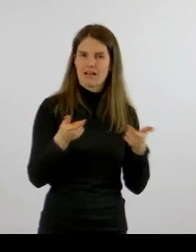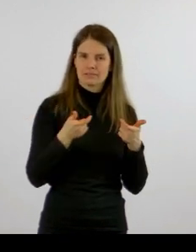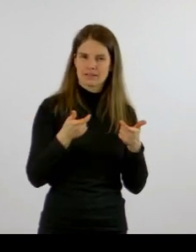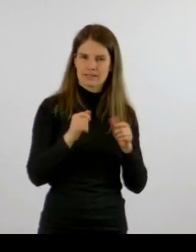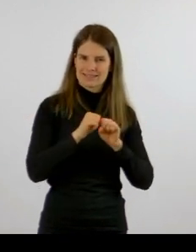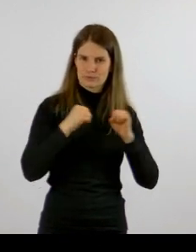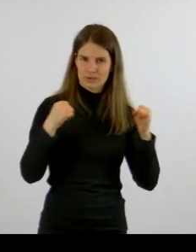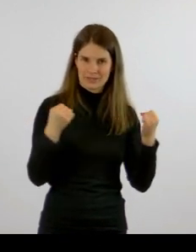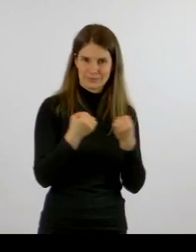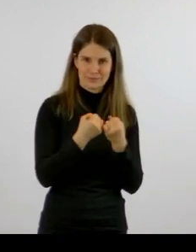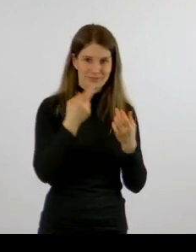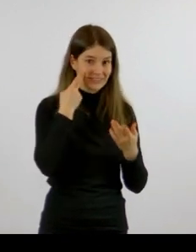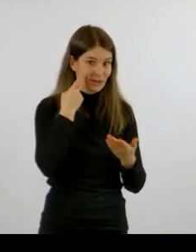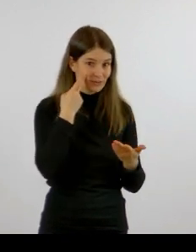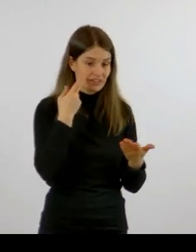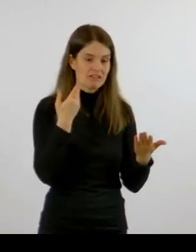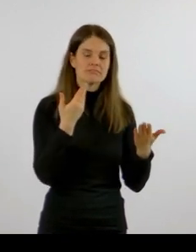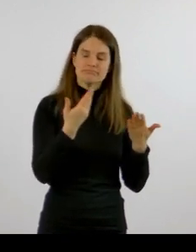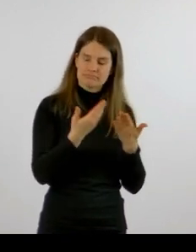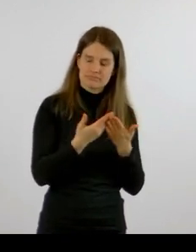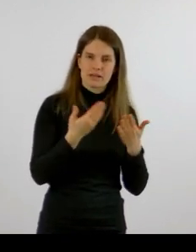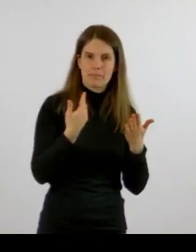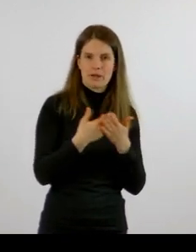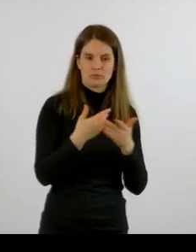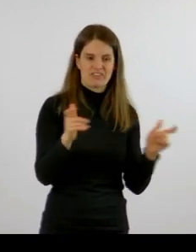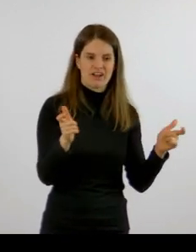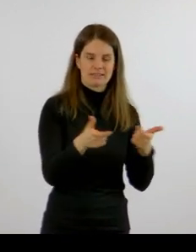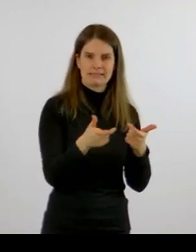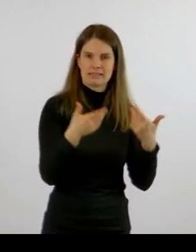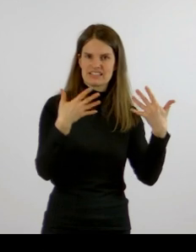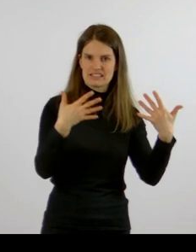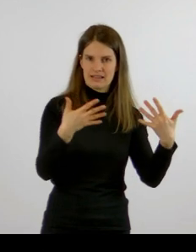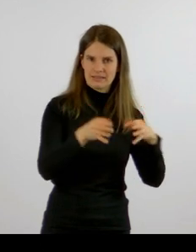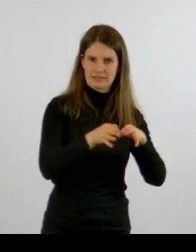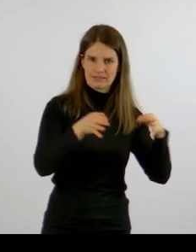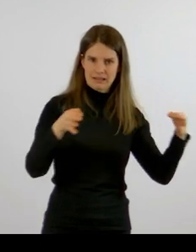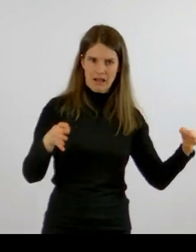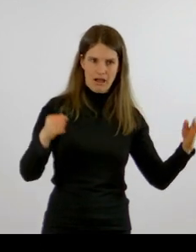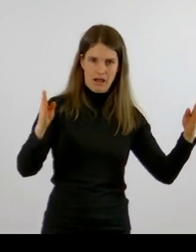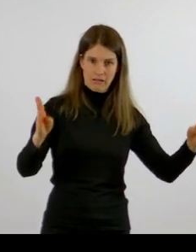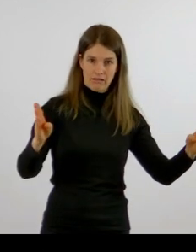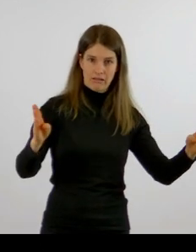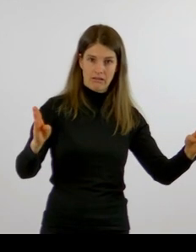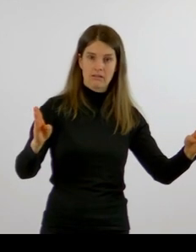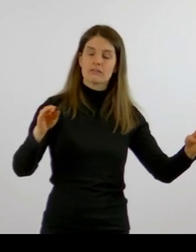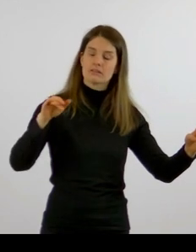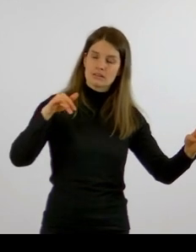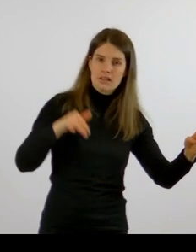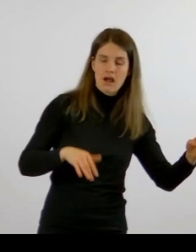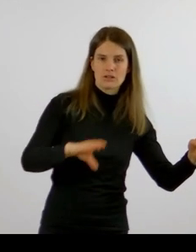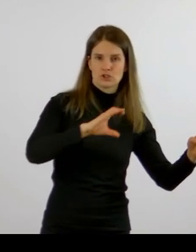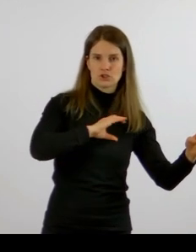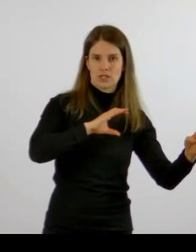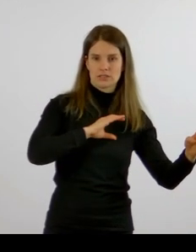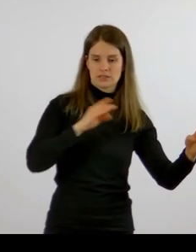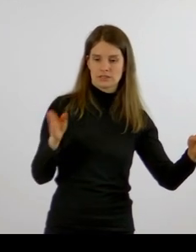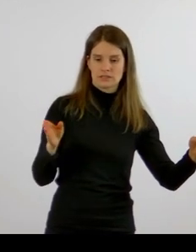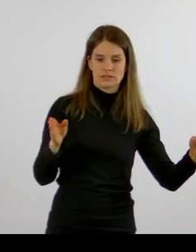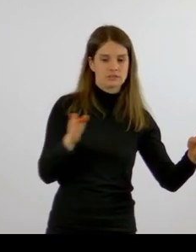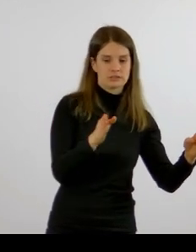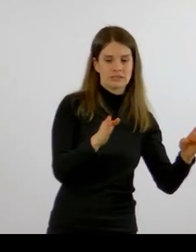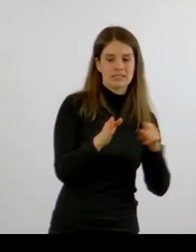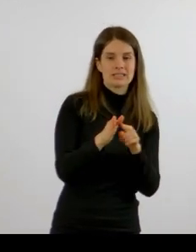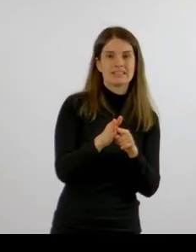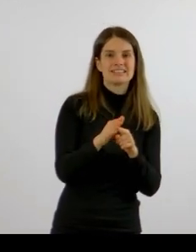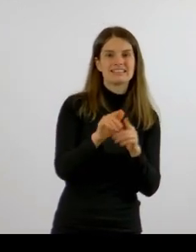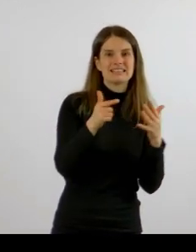Quarantäne über zehn Tage. Und es gibt die Möglichkeit, dass man sich ab dem